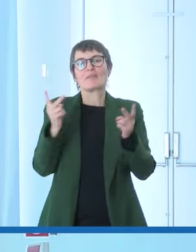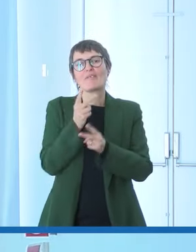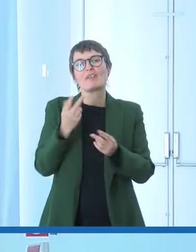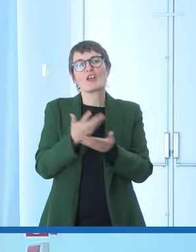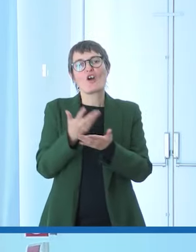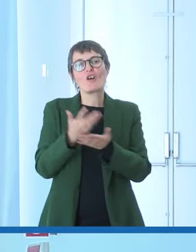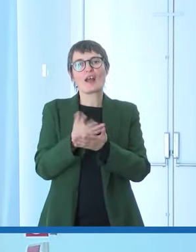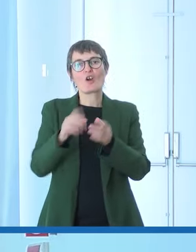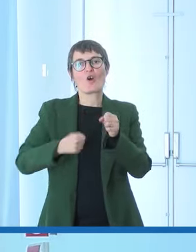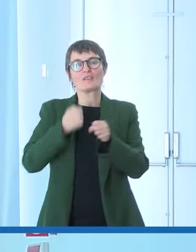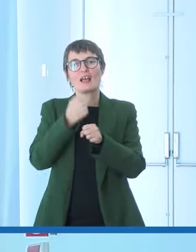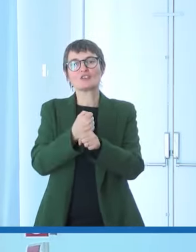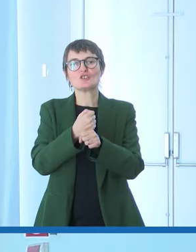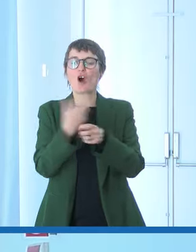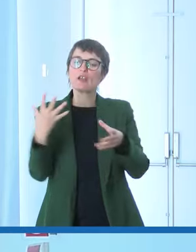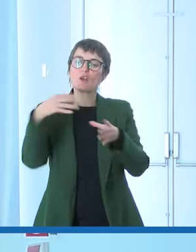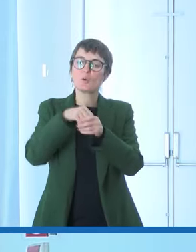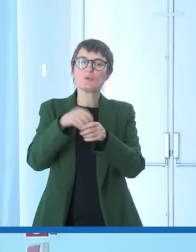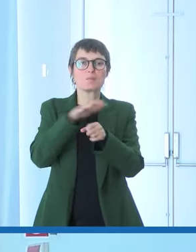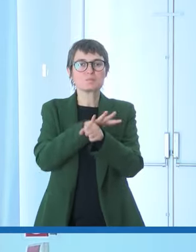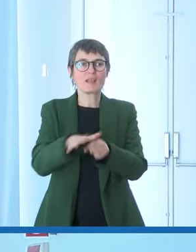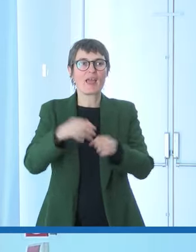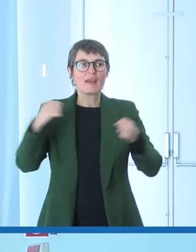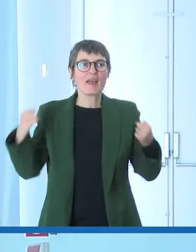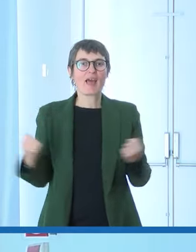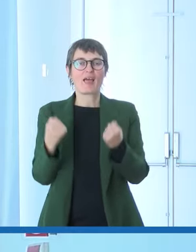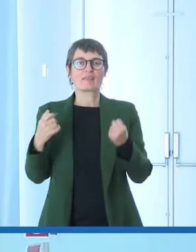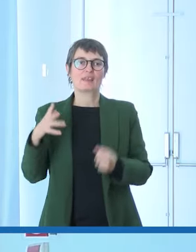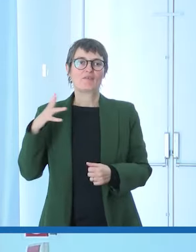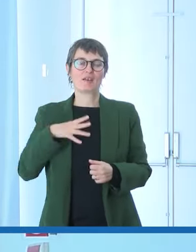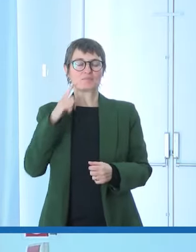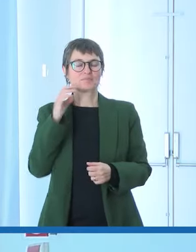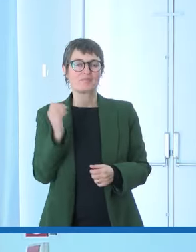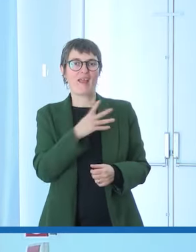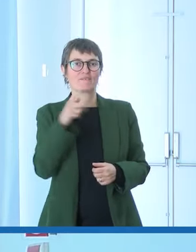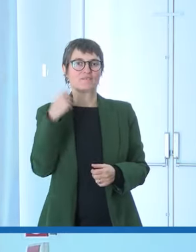possiamo far partire il video speriamo che sia quello giusto